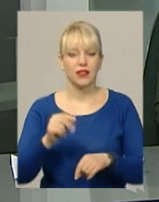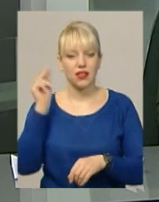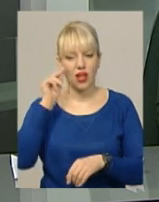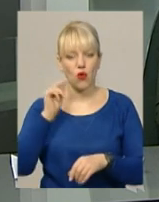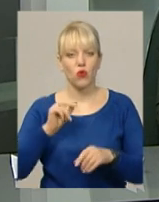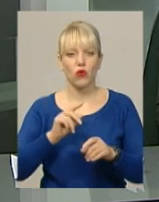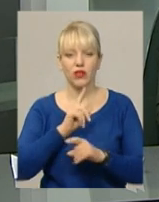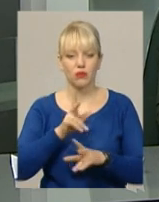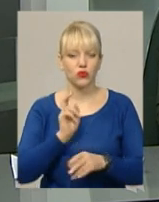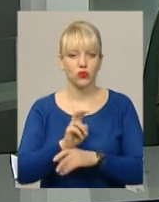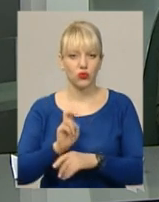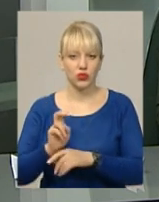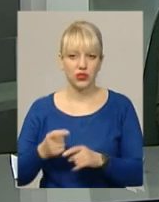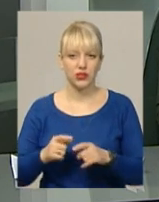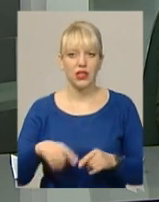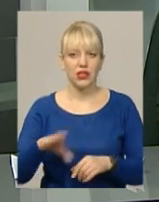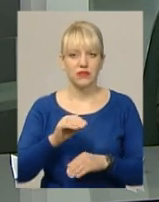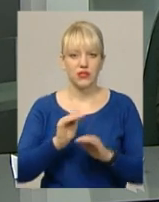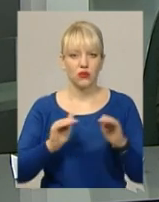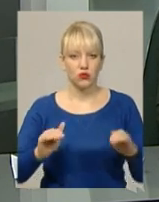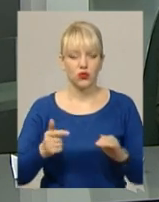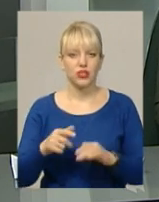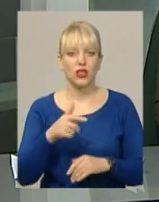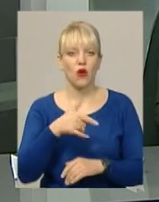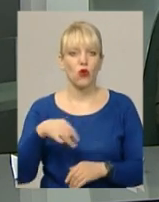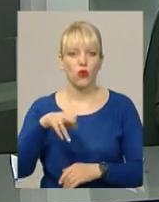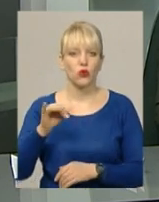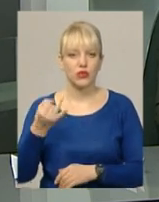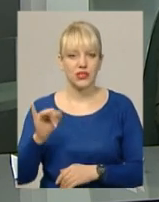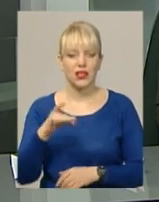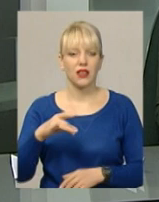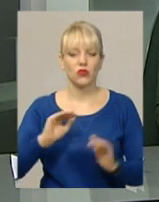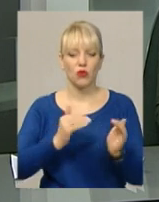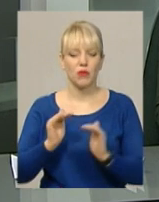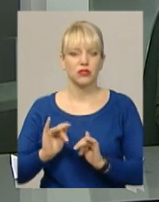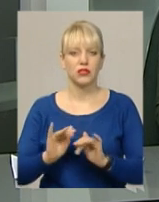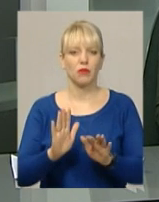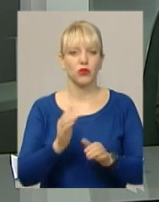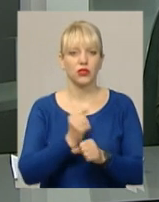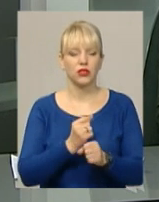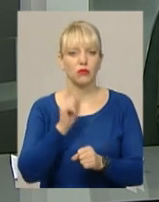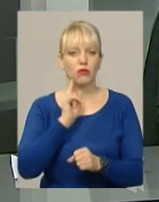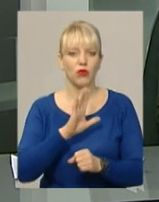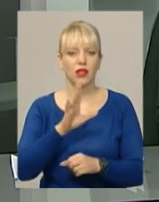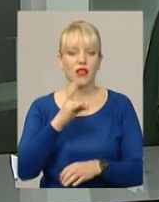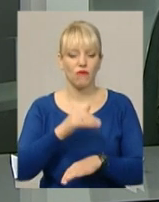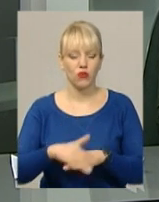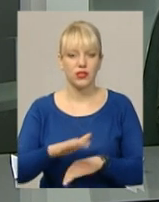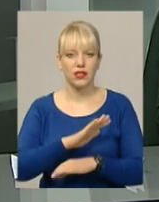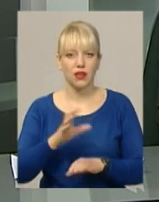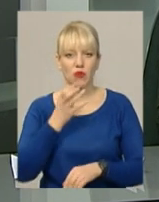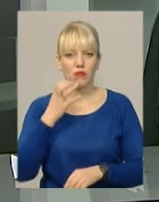находитимуть усі учні, як от у навчальних закладах Городоського району. Обмежувальні заходи діятимуть, допоки на вулиці не потепліє.